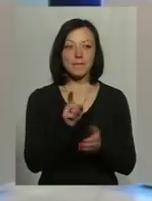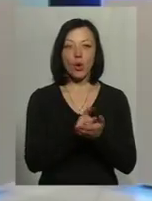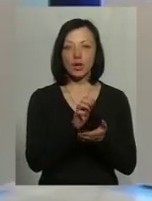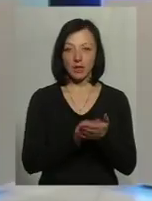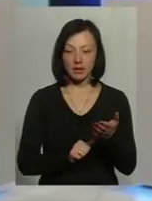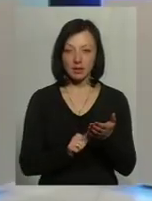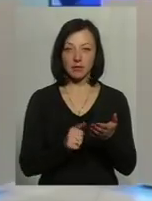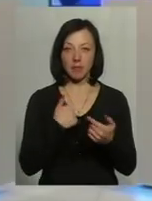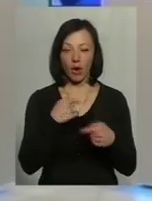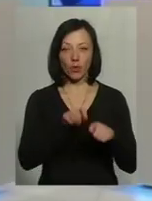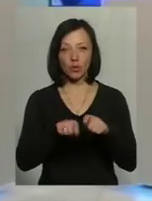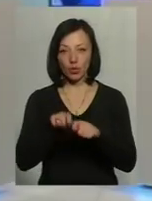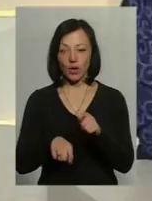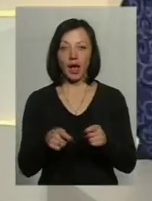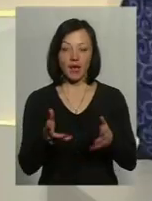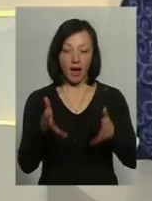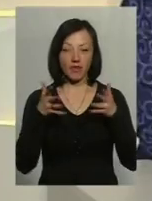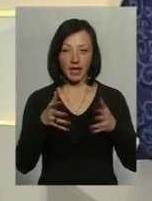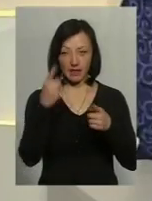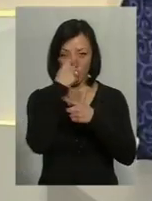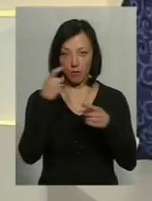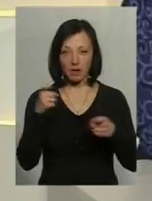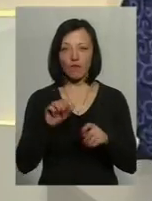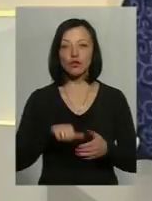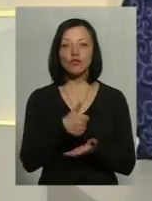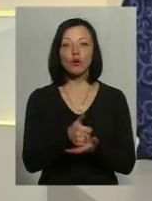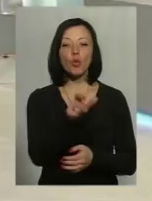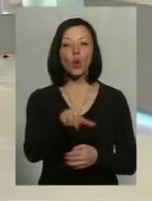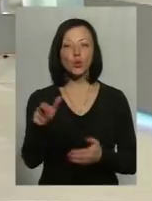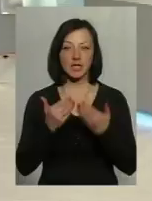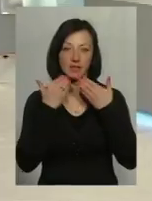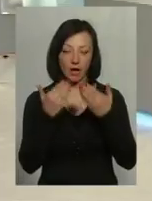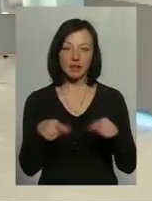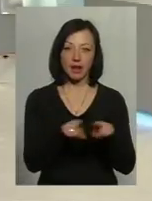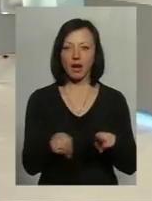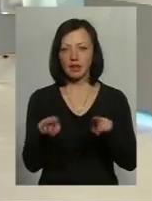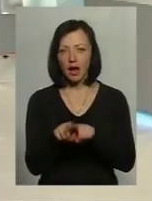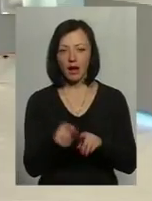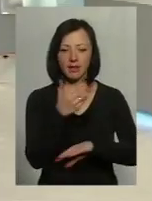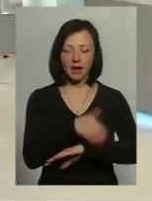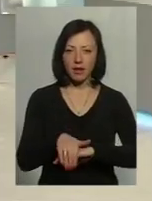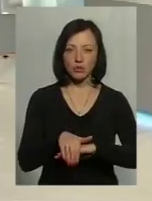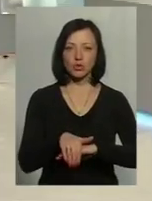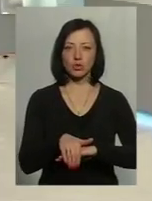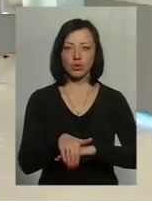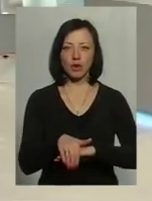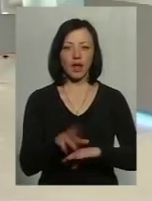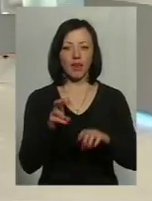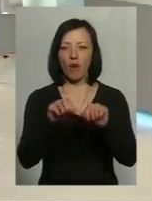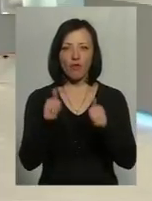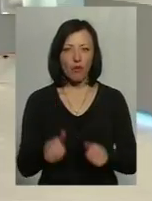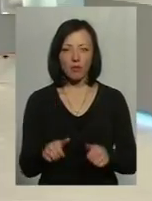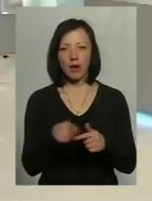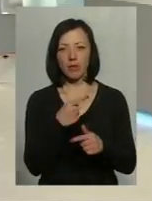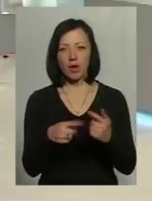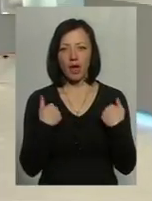маємо явну інформацію, в основному це коли люди звертаються. Що так і так, за такою адресою, неоформлені, чи